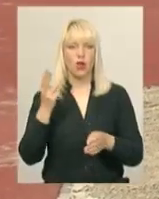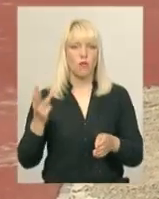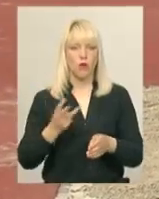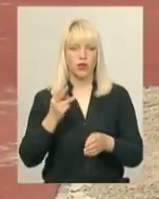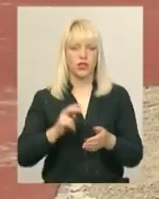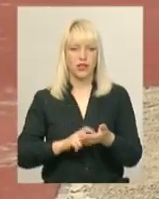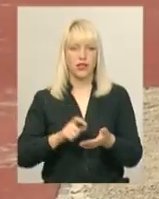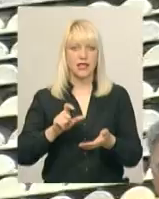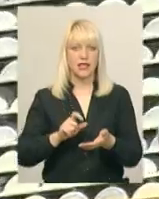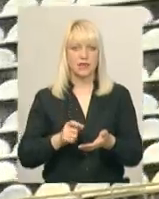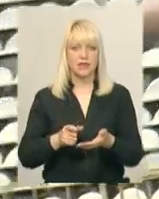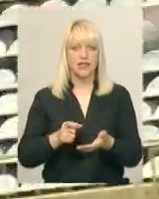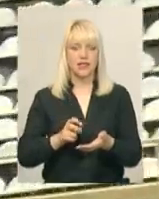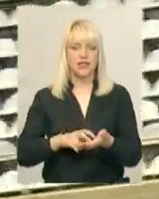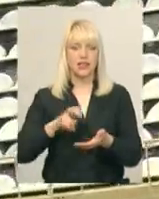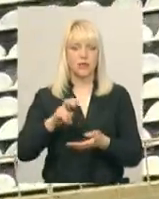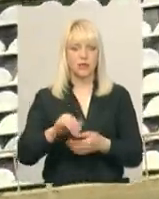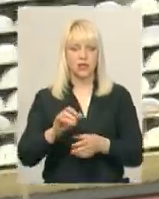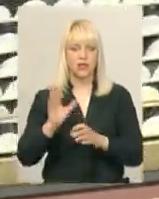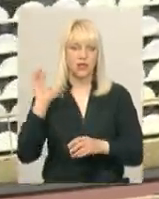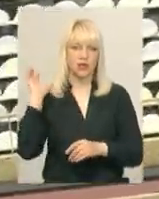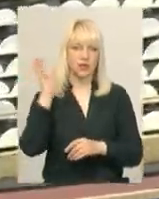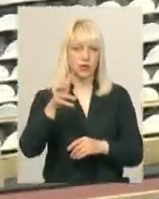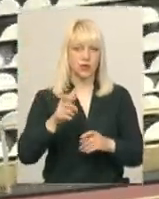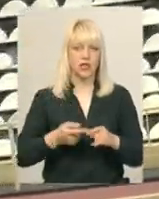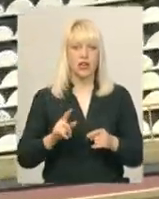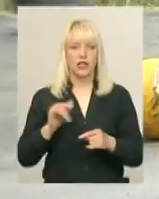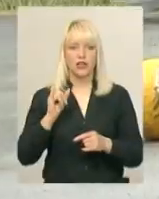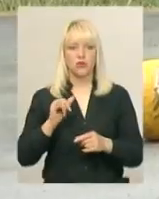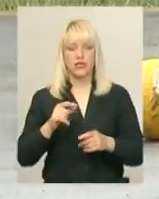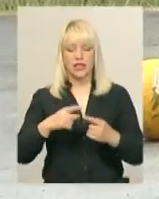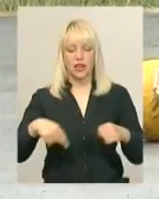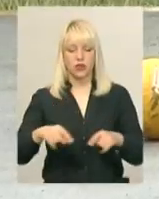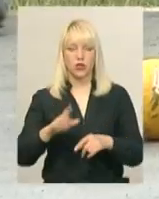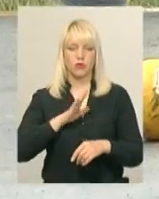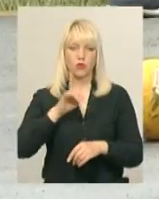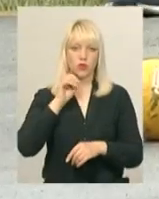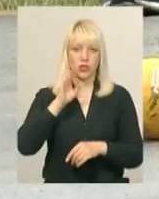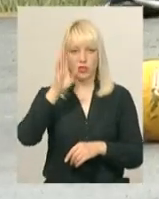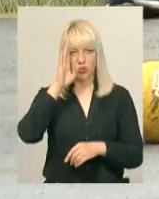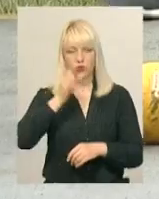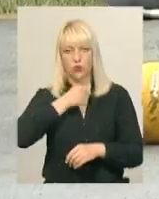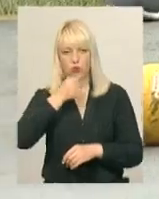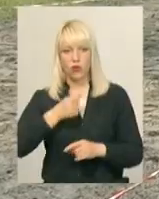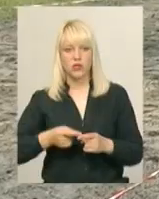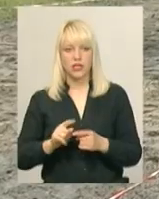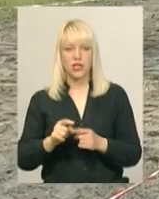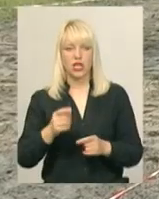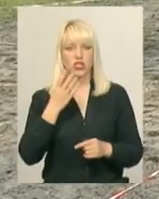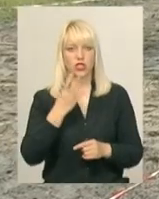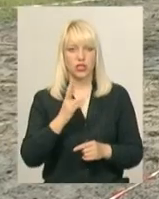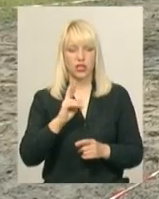в висоту і штовхали ядро. У секторі для метань змагалися юнаки і дорослі, штовхаючи 4, 5 та 7 кілограмові ядра.